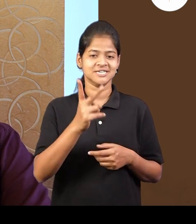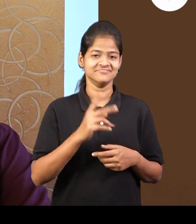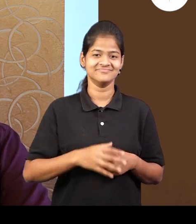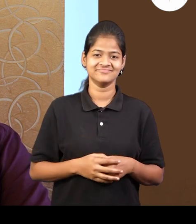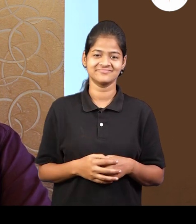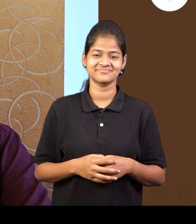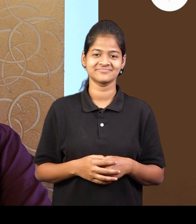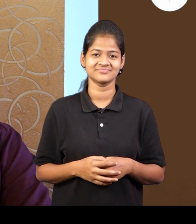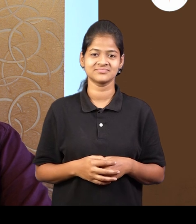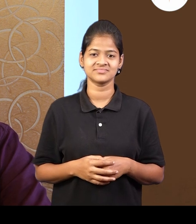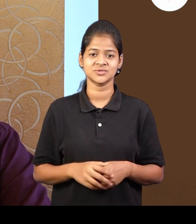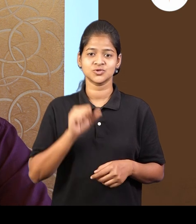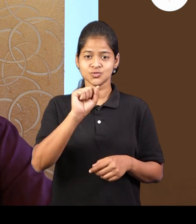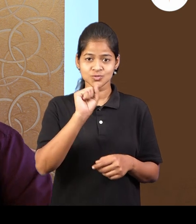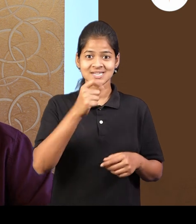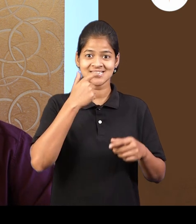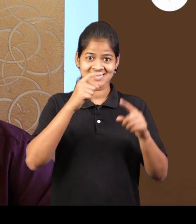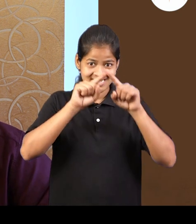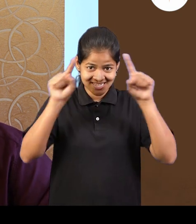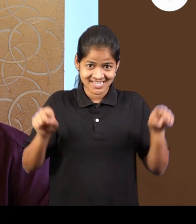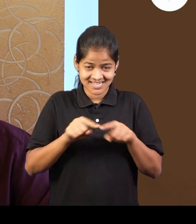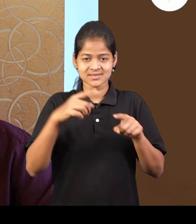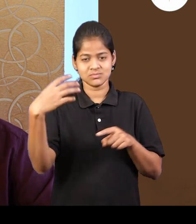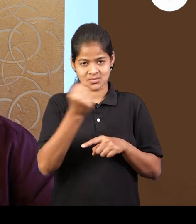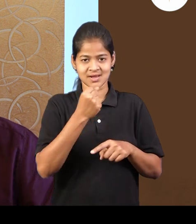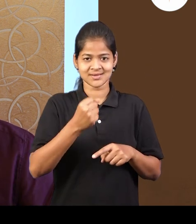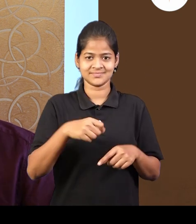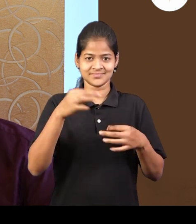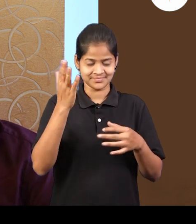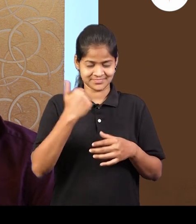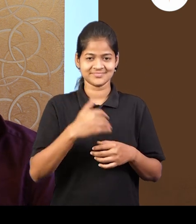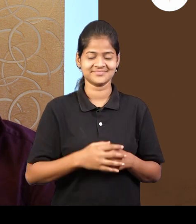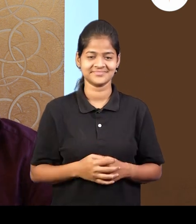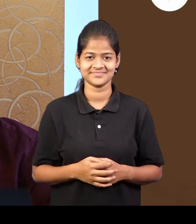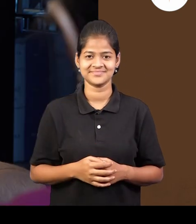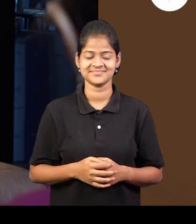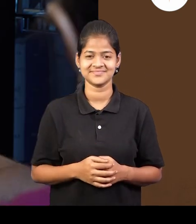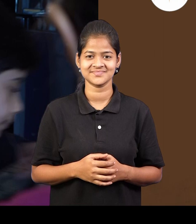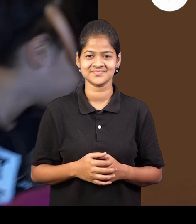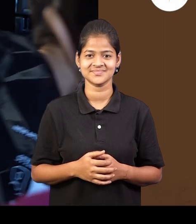अपन एक करूया, तु कागद गयोने आतनेक्जा तैचा वरतिया अपन करूंदोगे